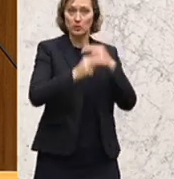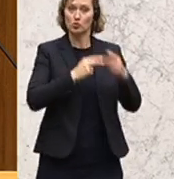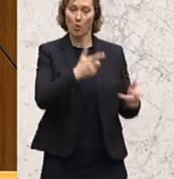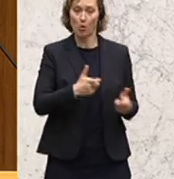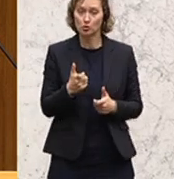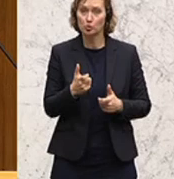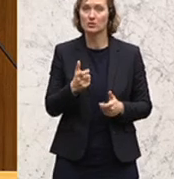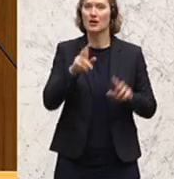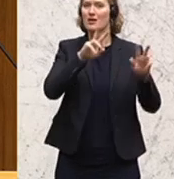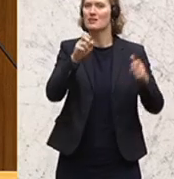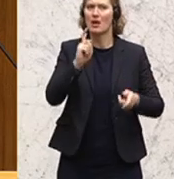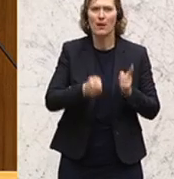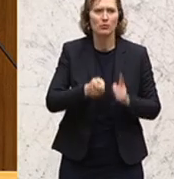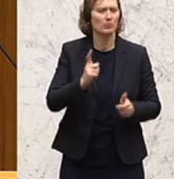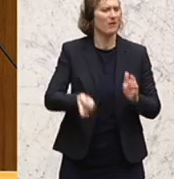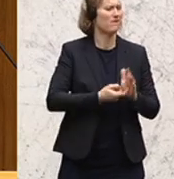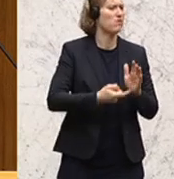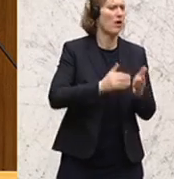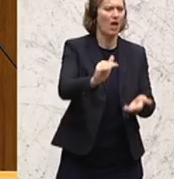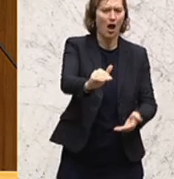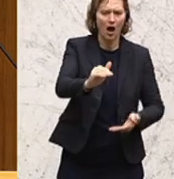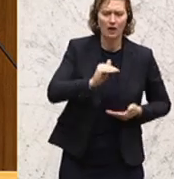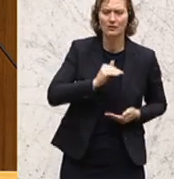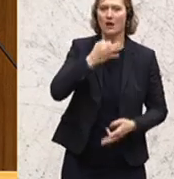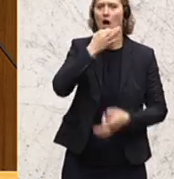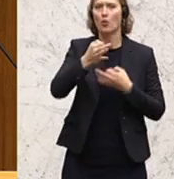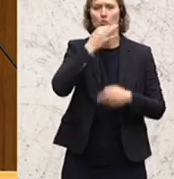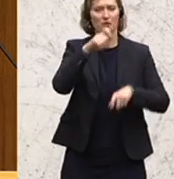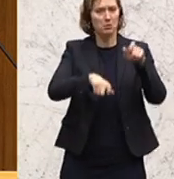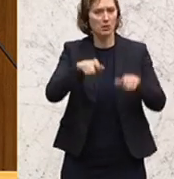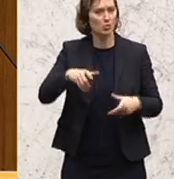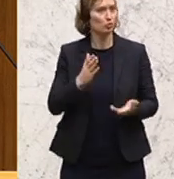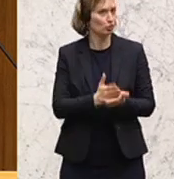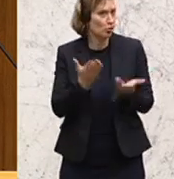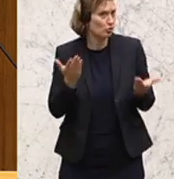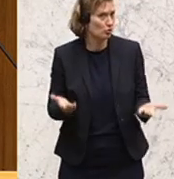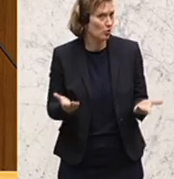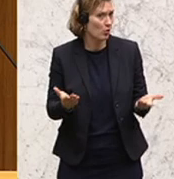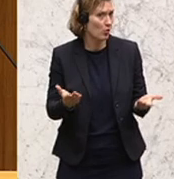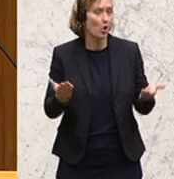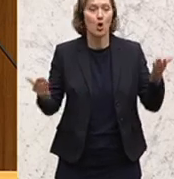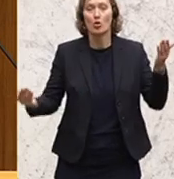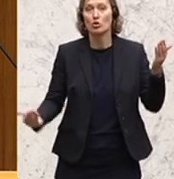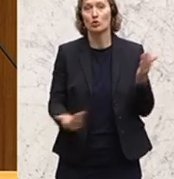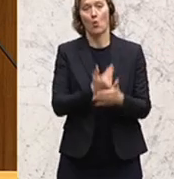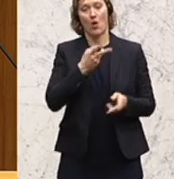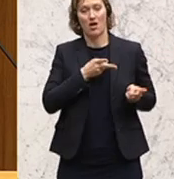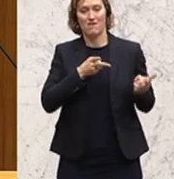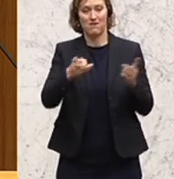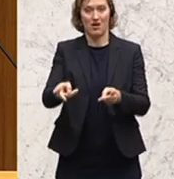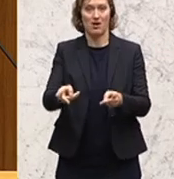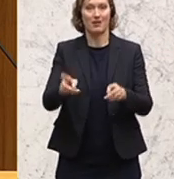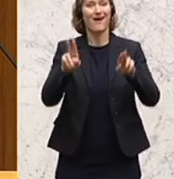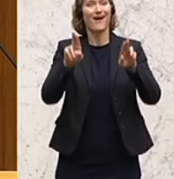das Thema bestimmen, die Akten anfordern, Auskunftspersonen bestimmen, dann ist das eine völlig neue Dimension von